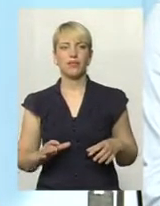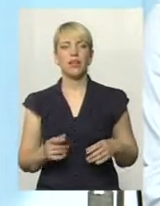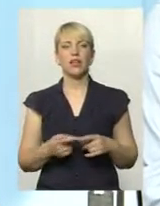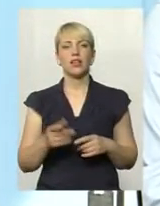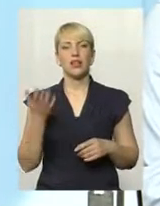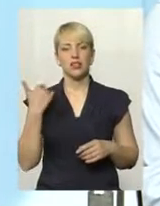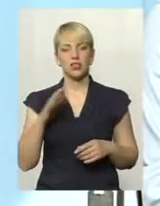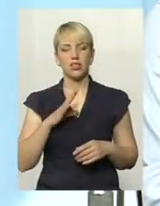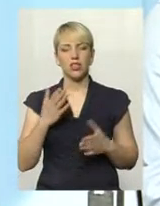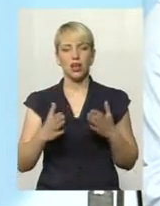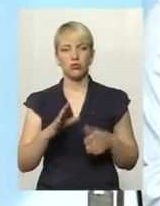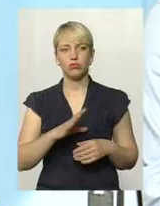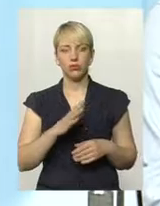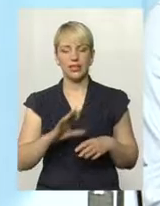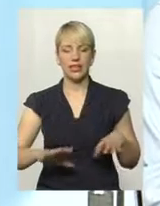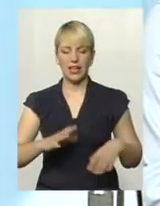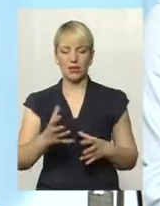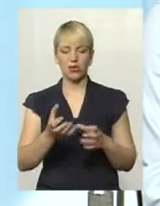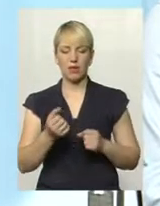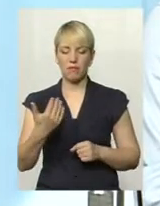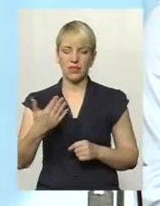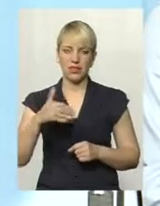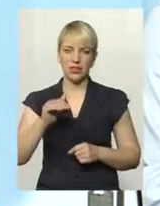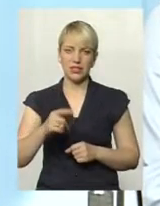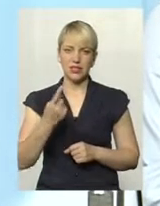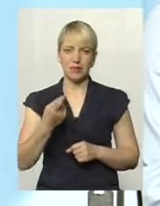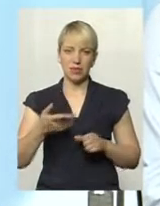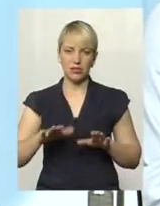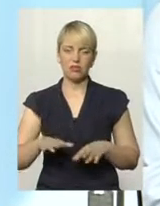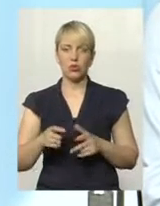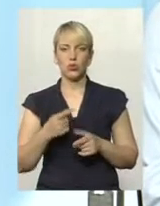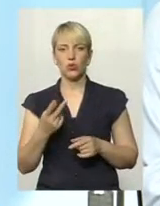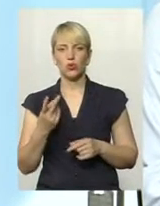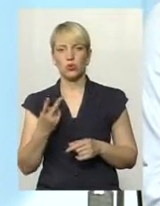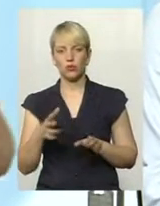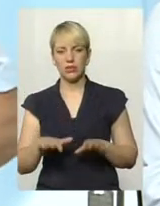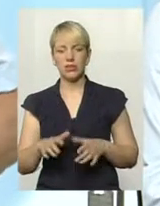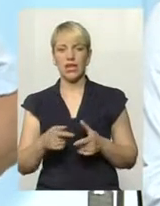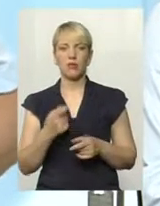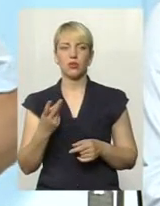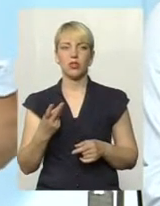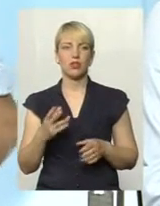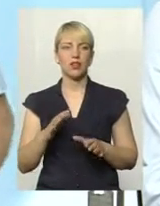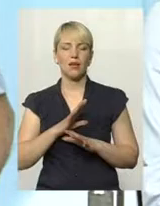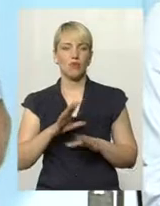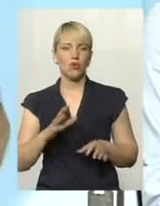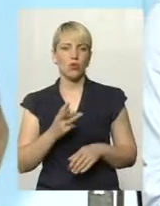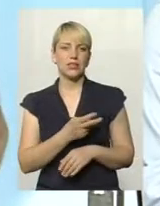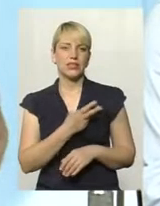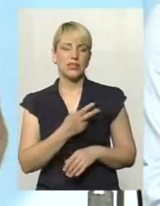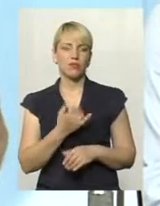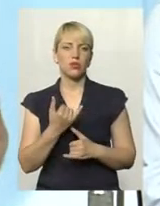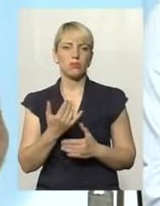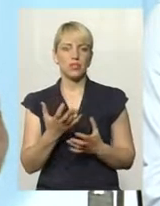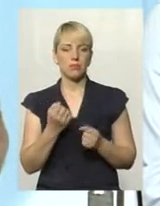раніше, якщо тренер отримав 50 тисяч за перше, або за друге, або за третє місце, не було ніякого стимула. Зараз